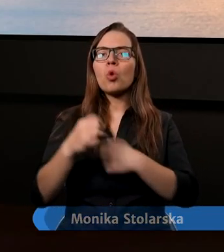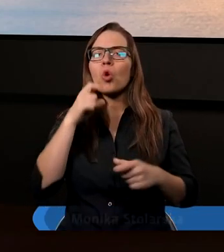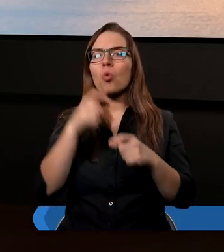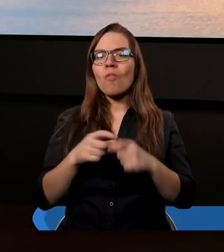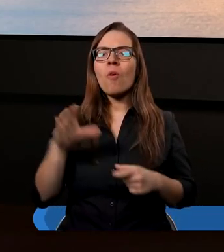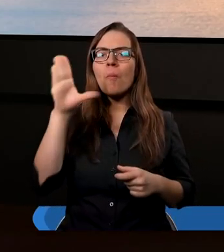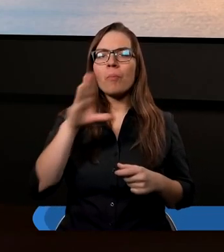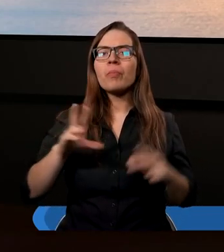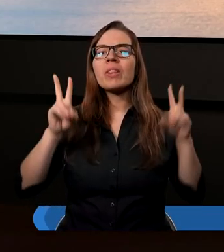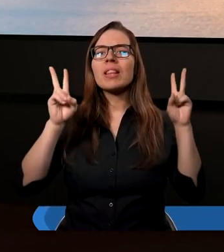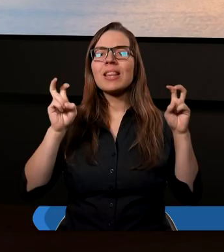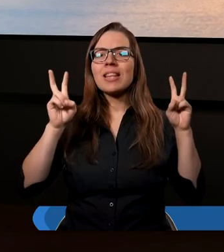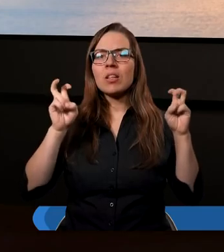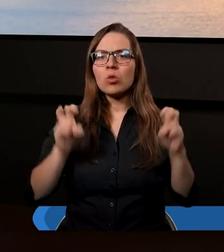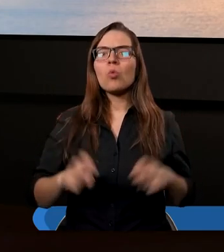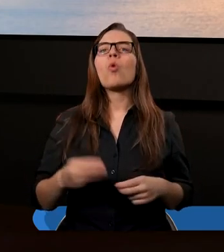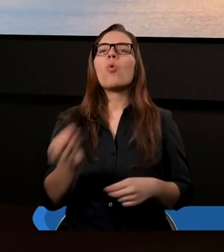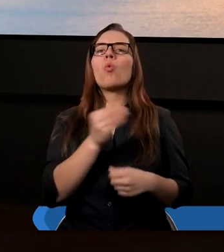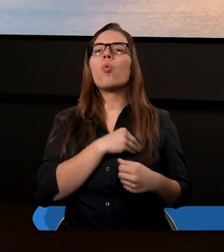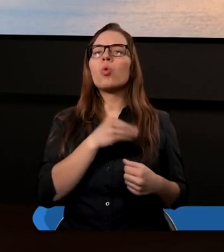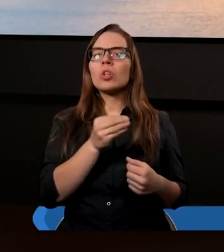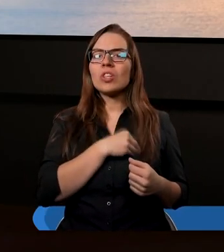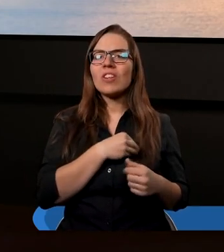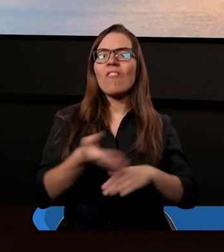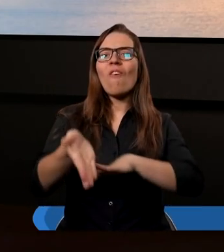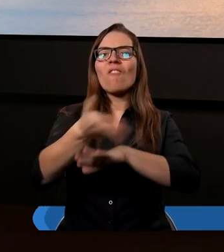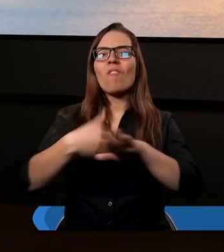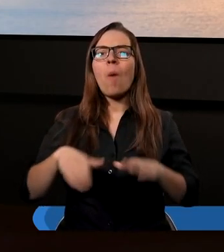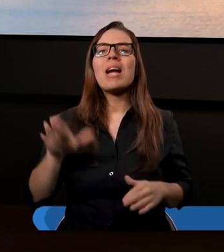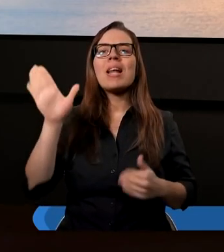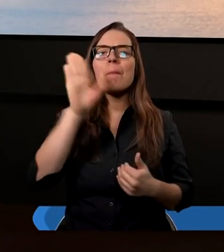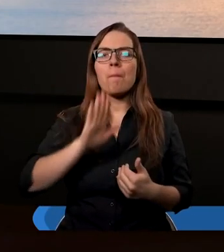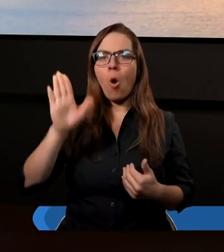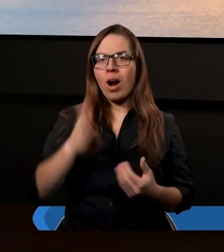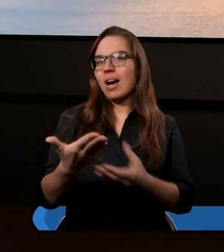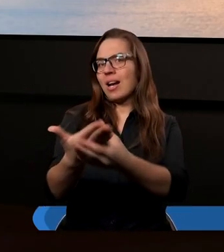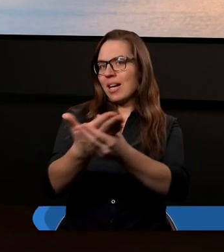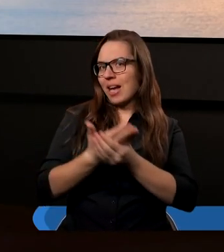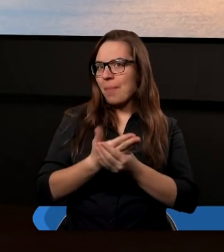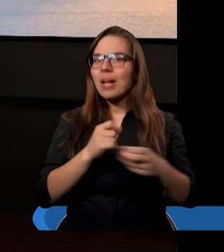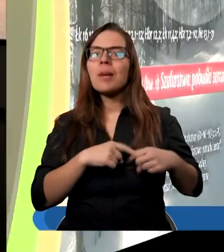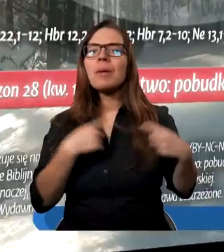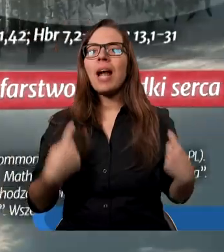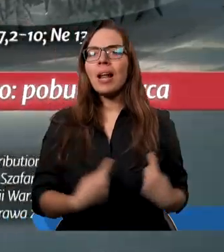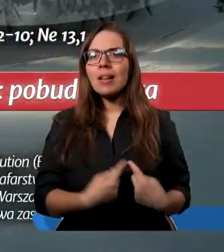Boże i tytuł dzisiejszego studium będzie Uczciwość wobec Boga. Zapraszam serdecznie.